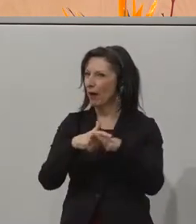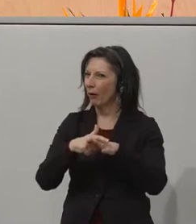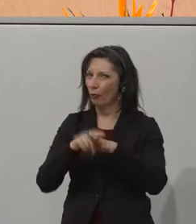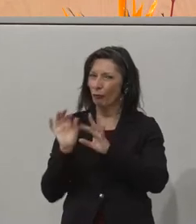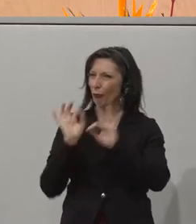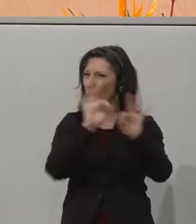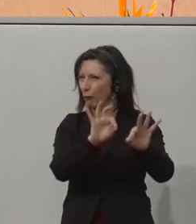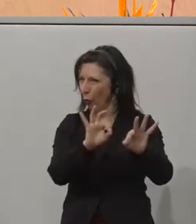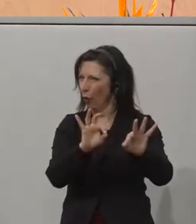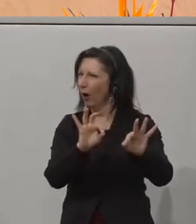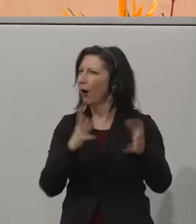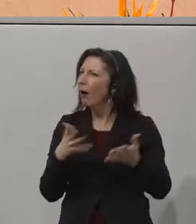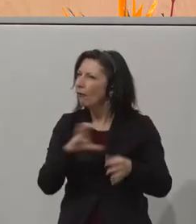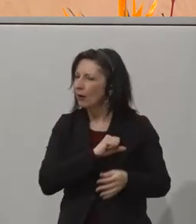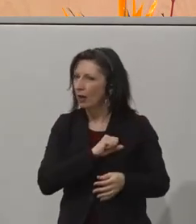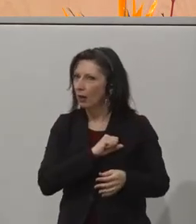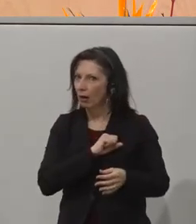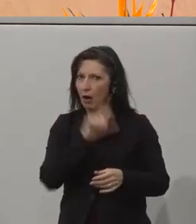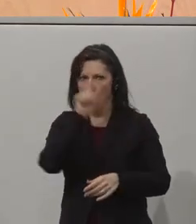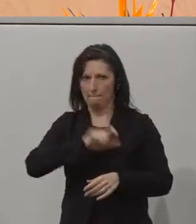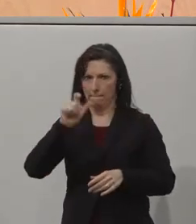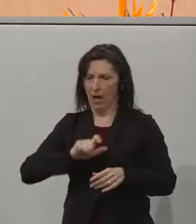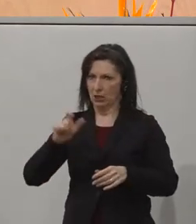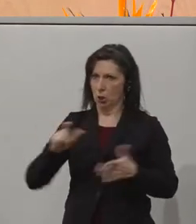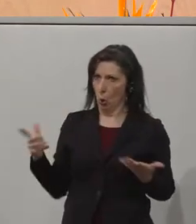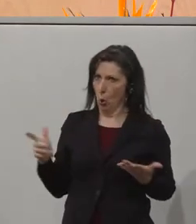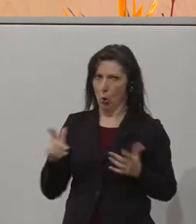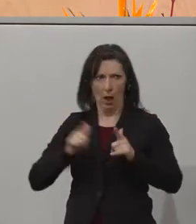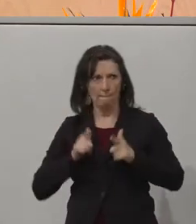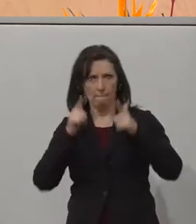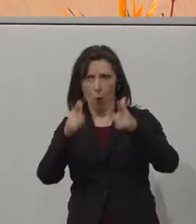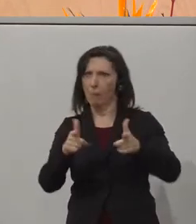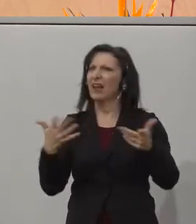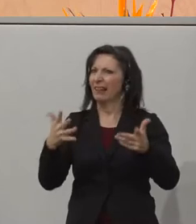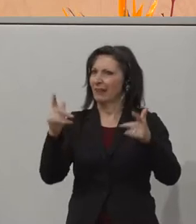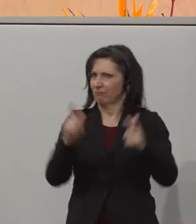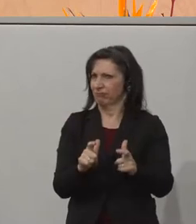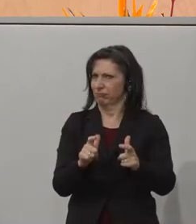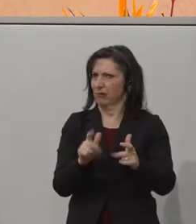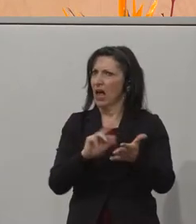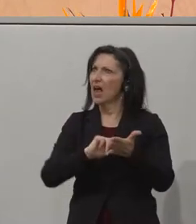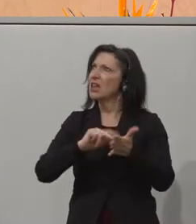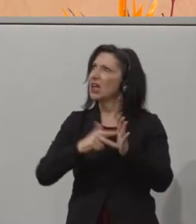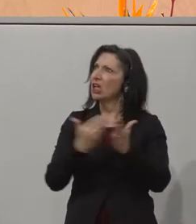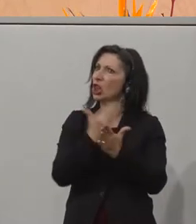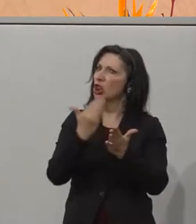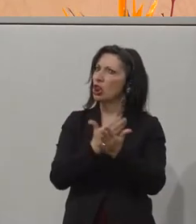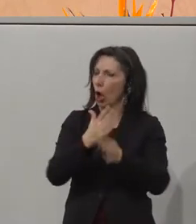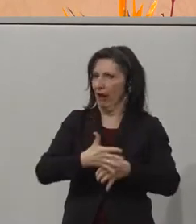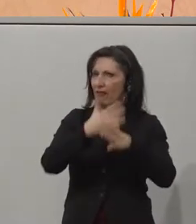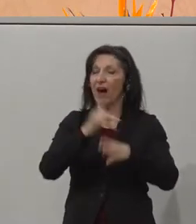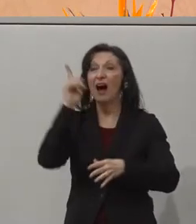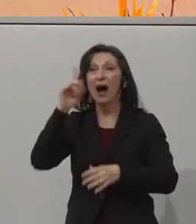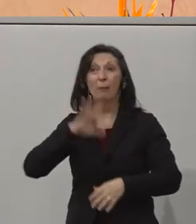sein. Menschen mit Mobilitätseinschränkungen können von vielen technologischen Innovationen profitieren. Für Menschen mit psychischen